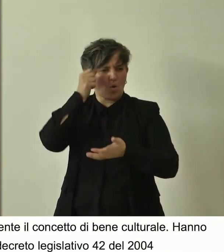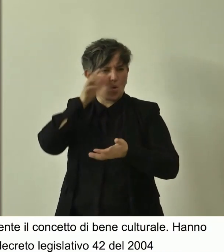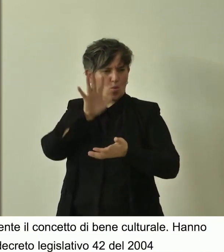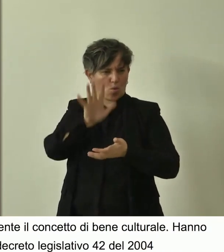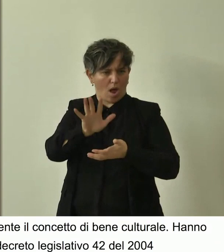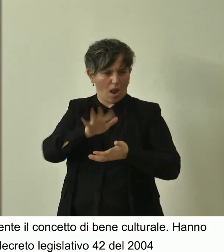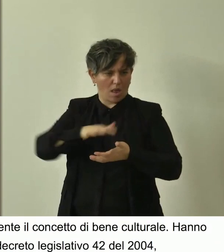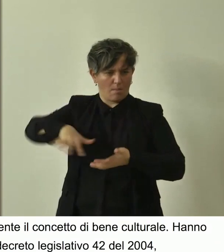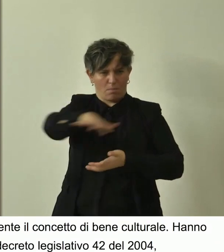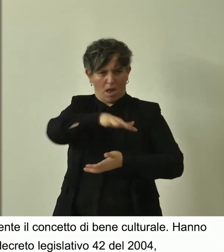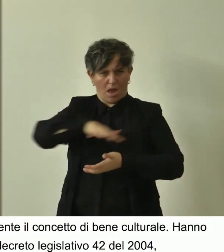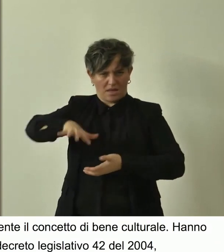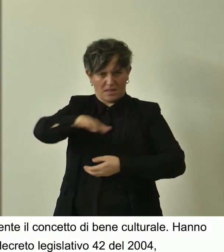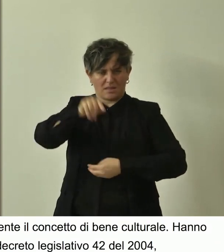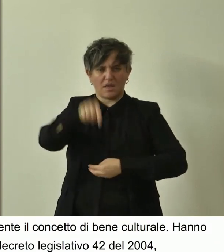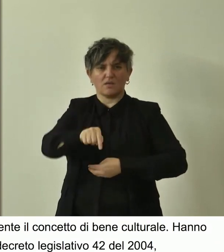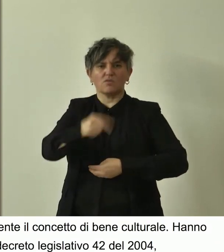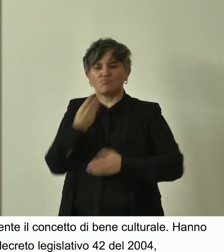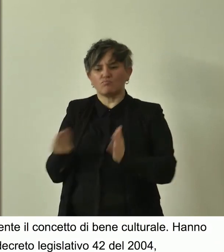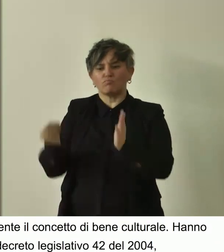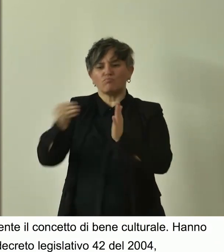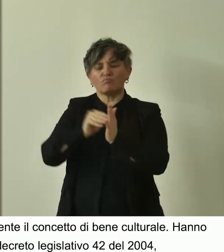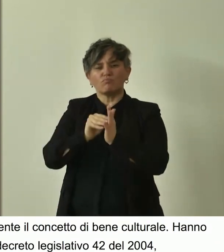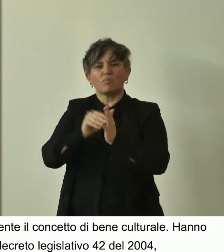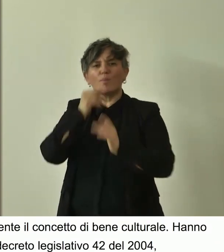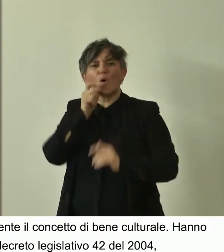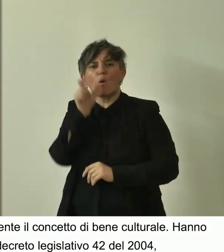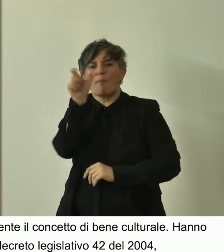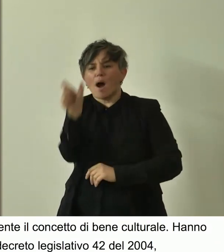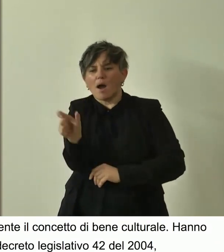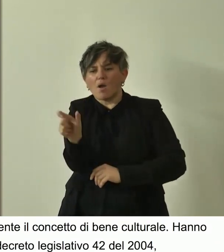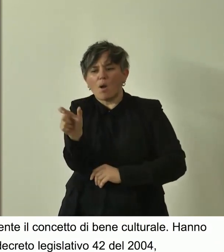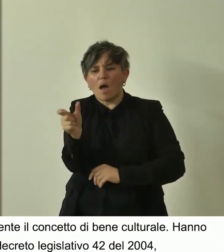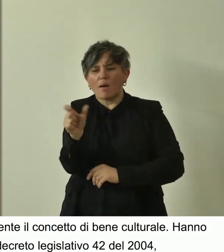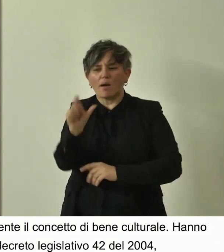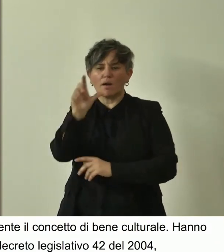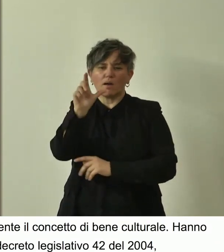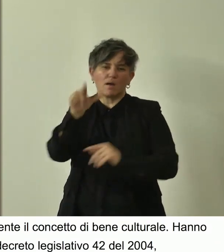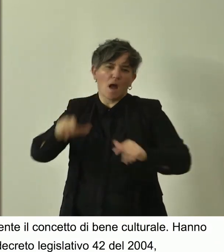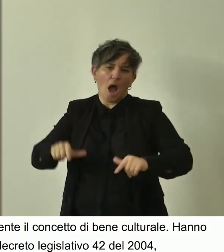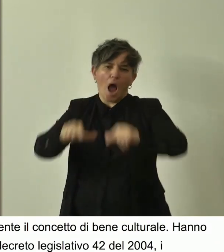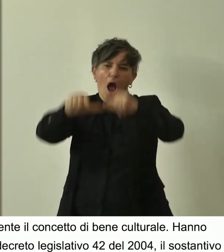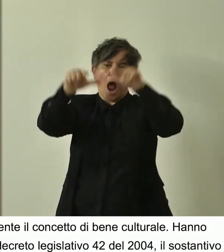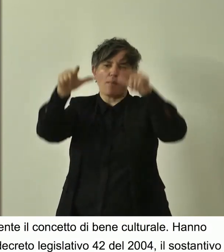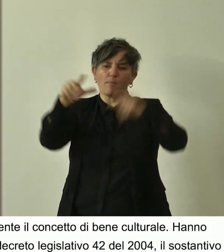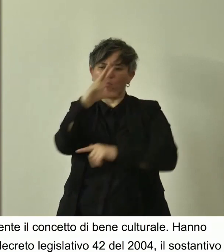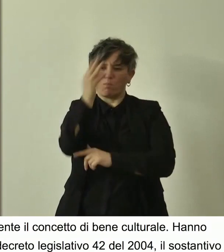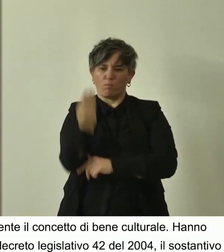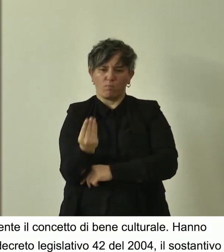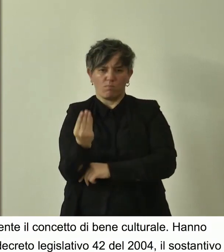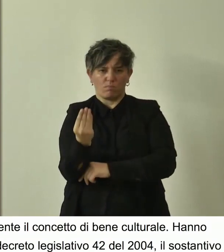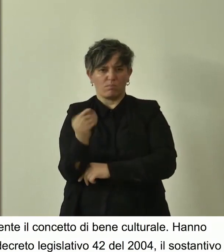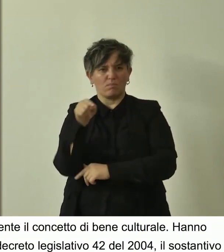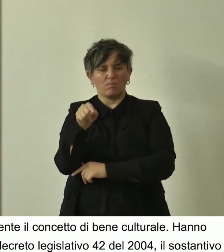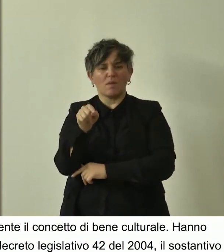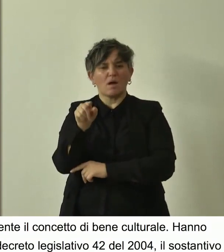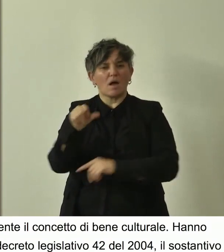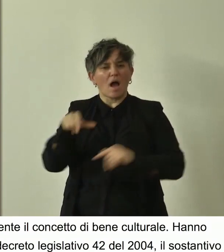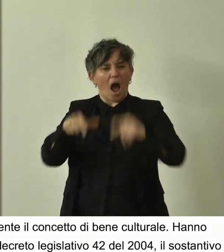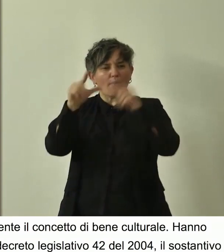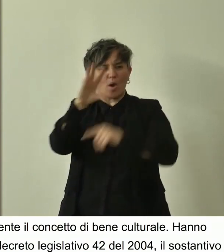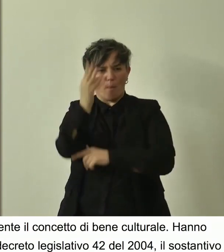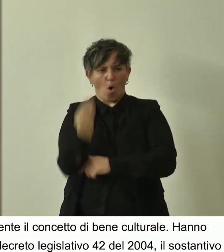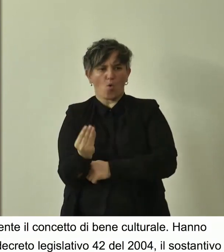volta di albero monumentale, albero monumentale che entra per parte di quei